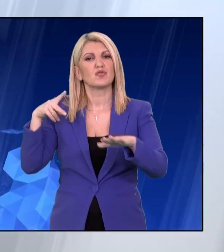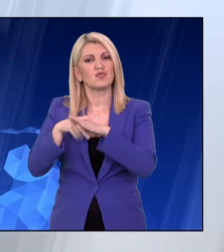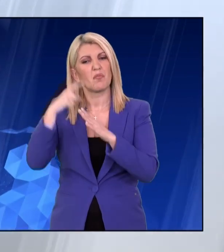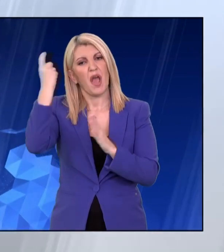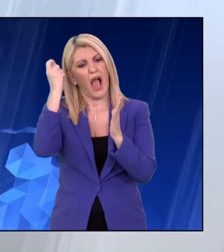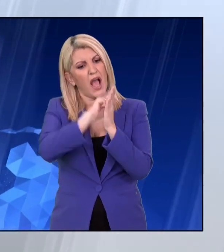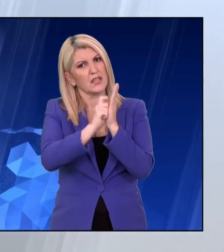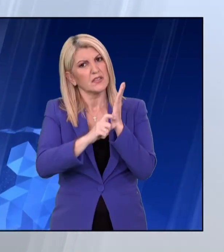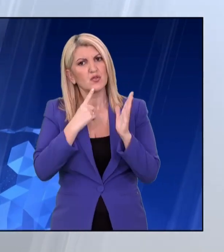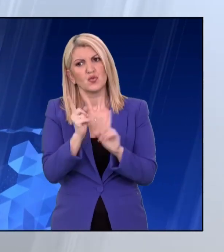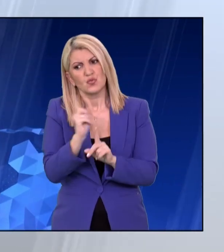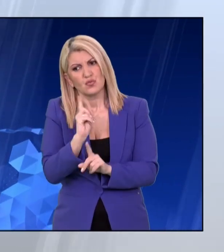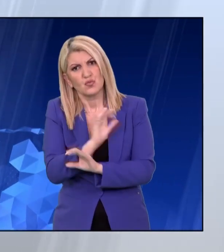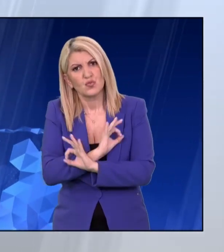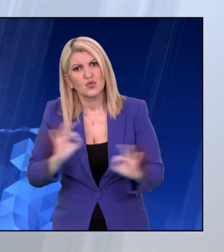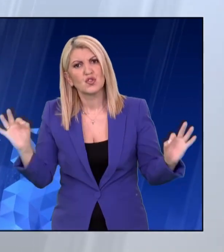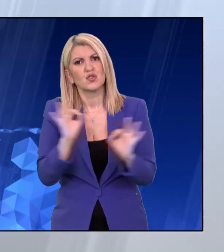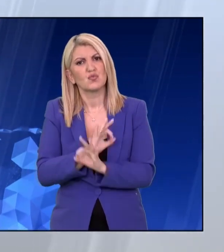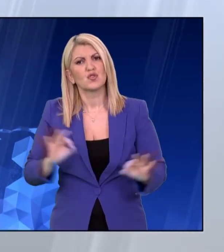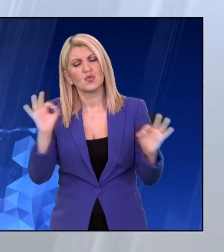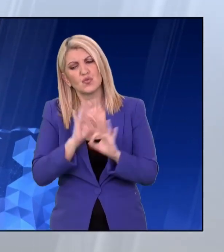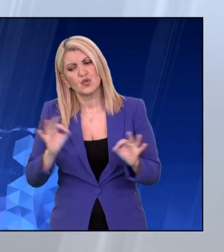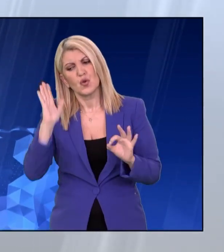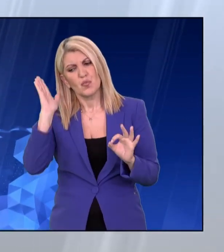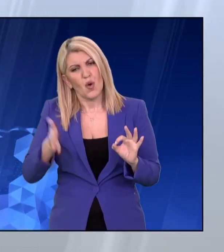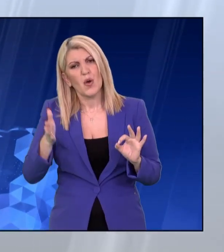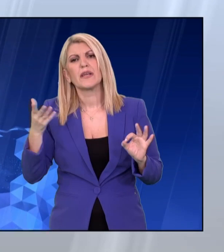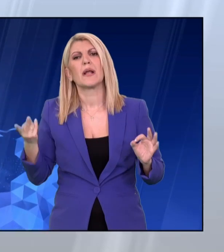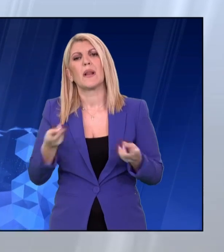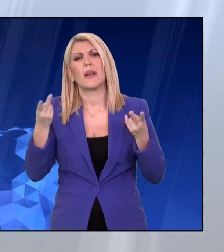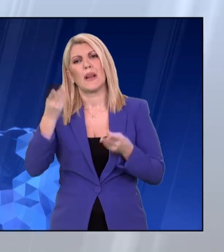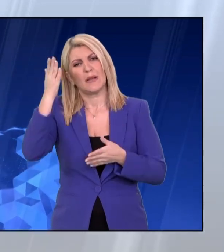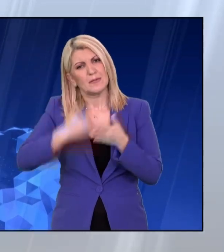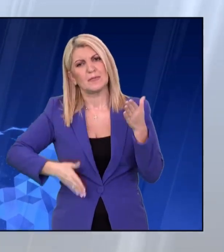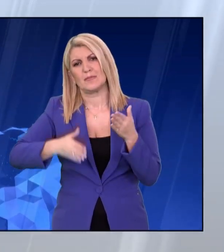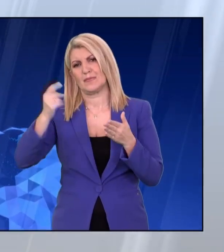επέμεναν ότι μόνο μια μαζική ελάφρυνση του χρέους θα μπορούσε να είναι αποτελεσματική.